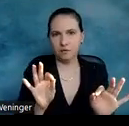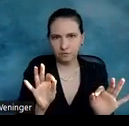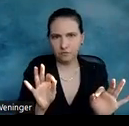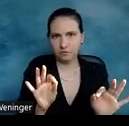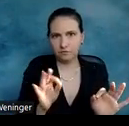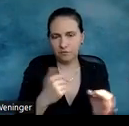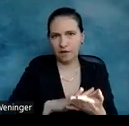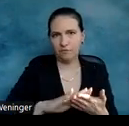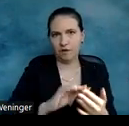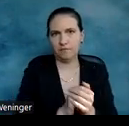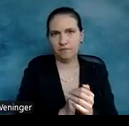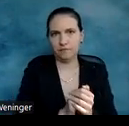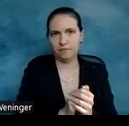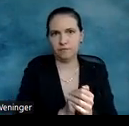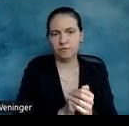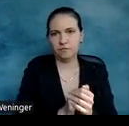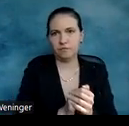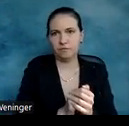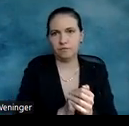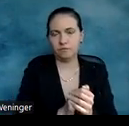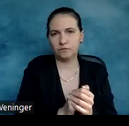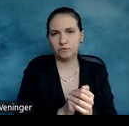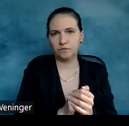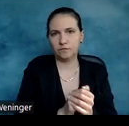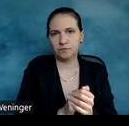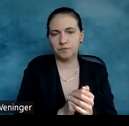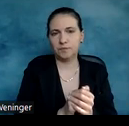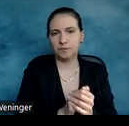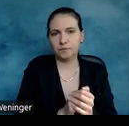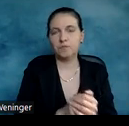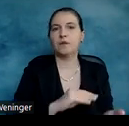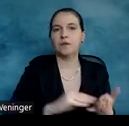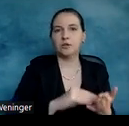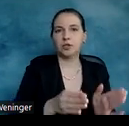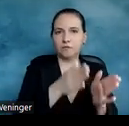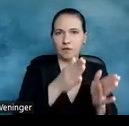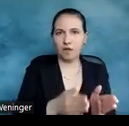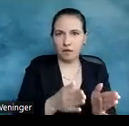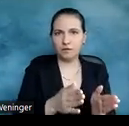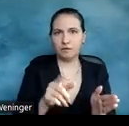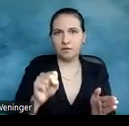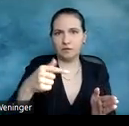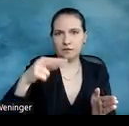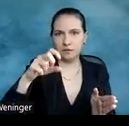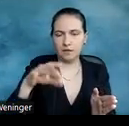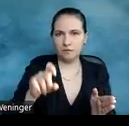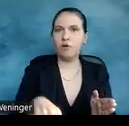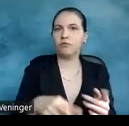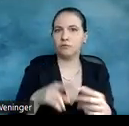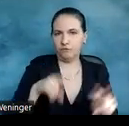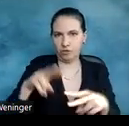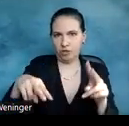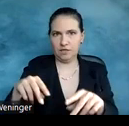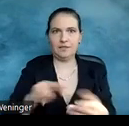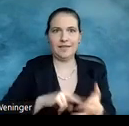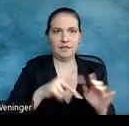konsumieren wollen, tatsächlich besser zu erreichen waren. Als sie die Schriftart und ihre Entdeckung in Stanford und bei verschiedenen Tech-Unternehmen im Silicon Valley